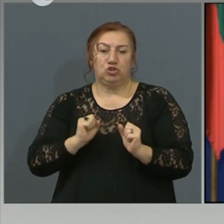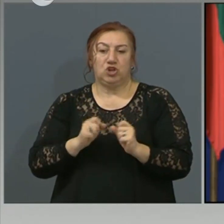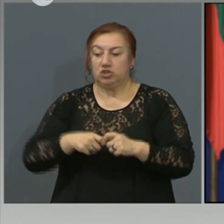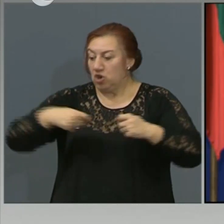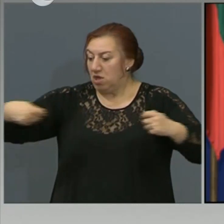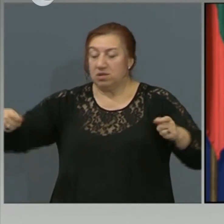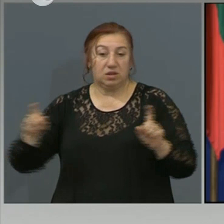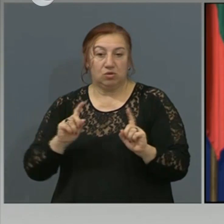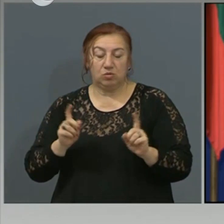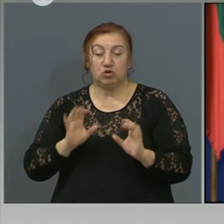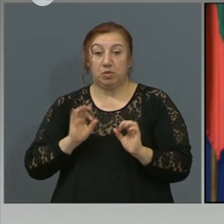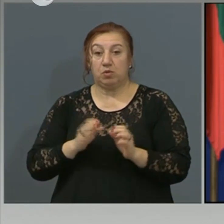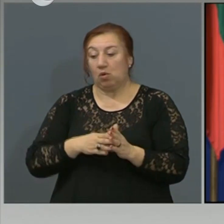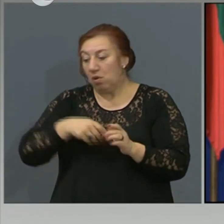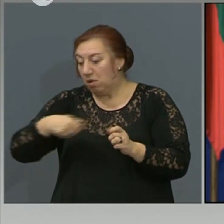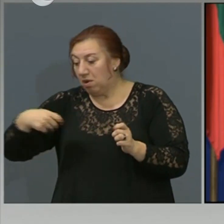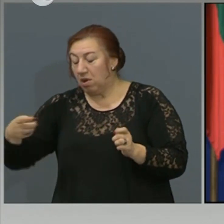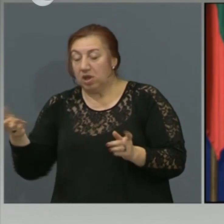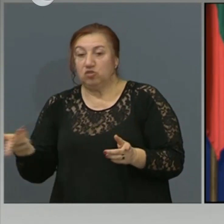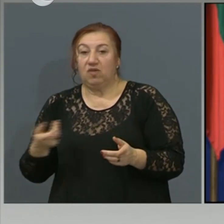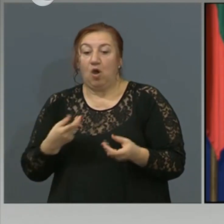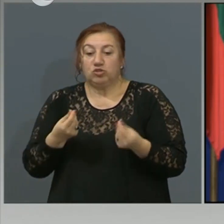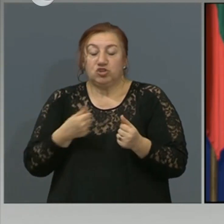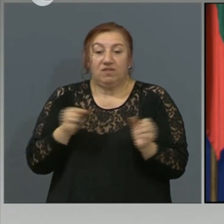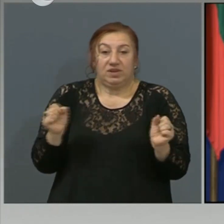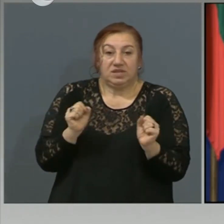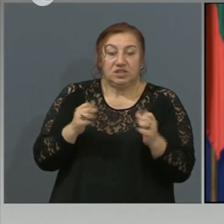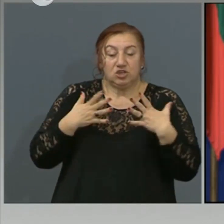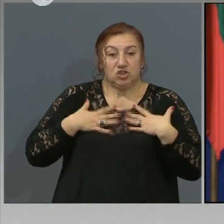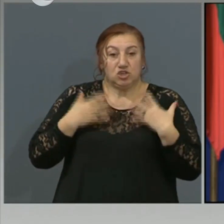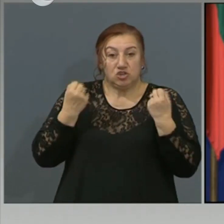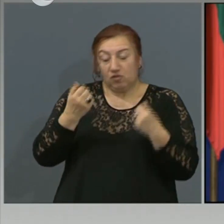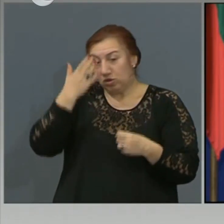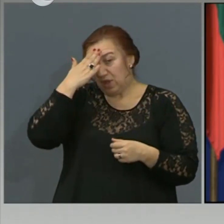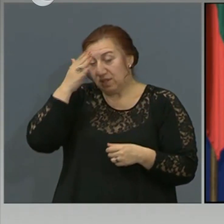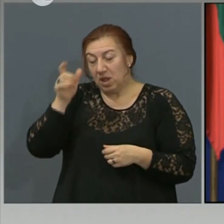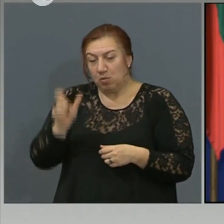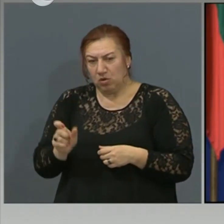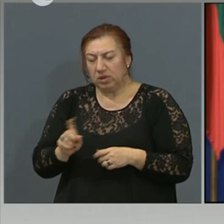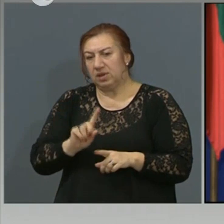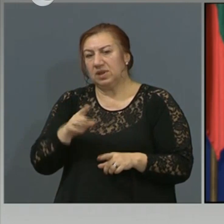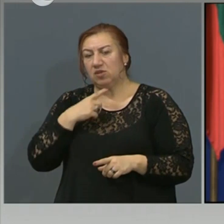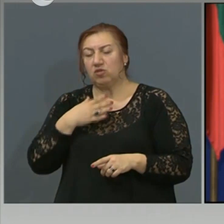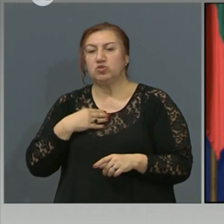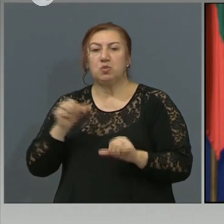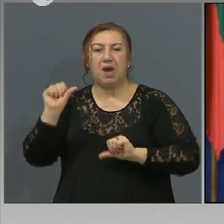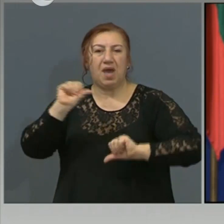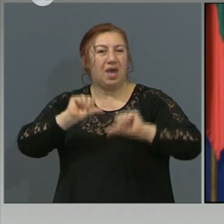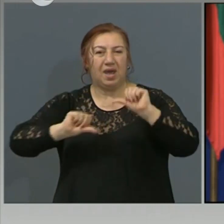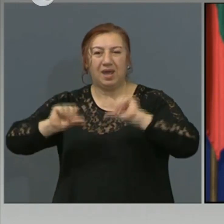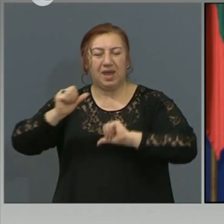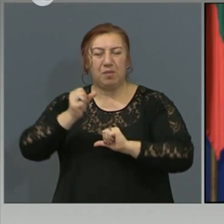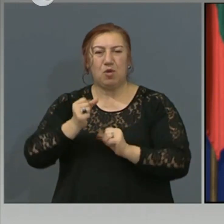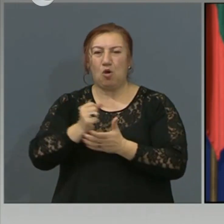се надхвърли, би застрашило реално живота на самия болен. Да не говорим, че химиотерапии, които се провеждат по